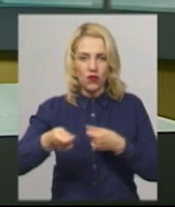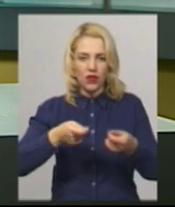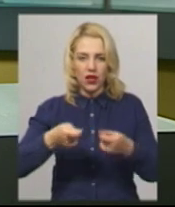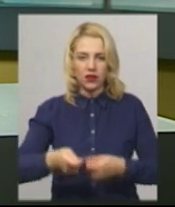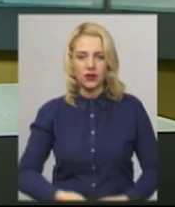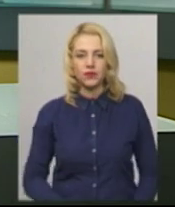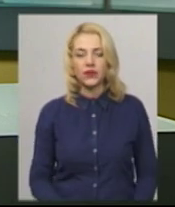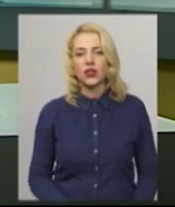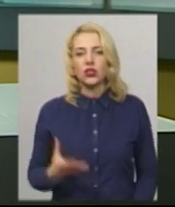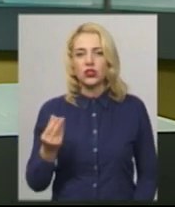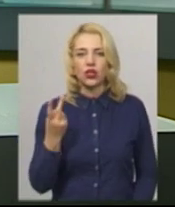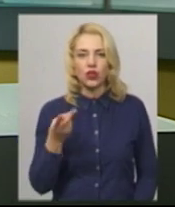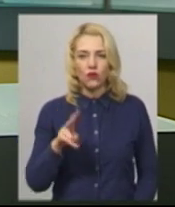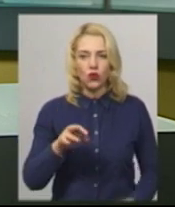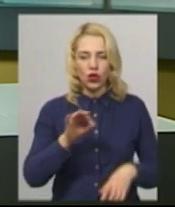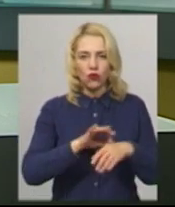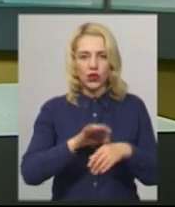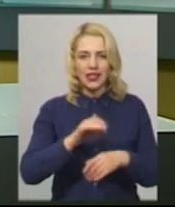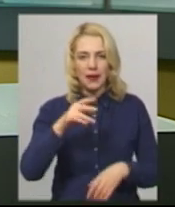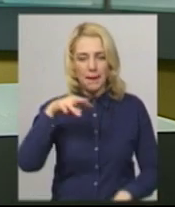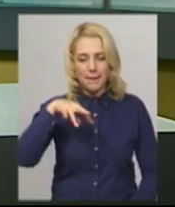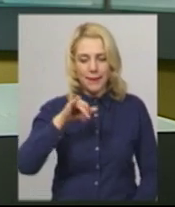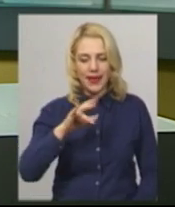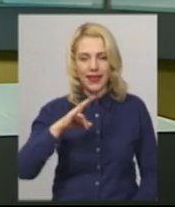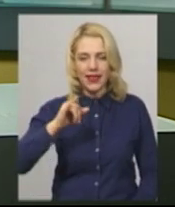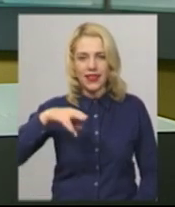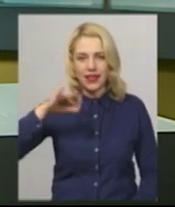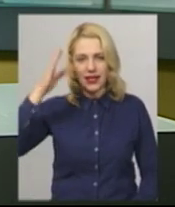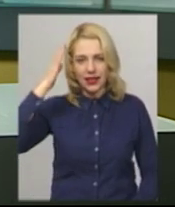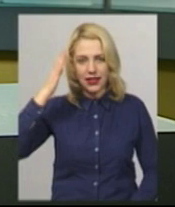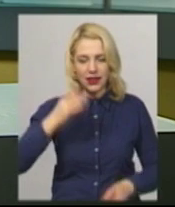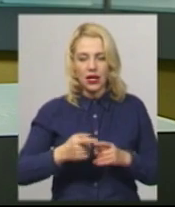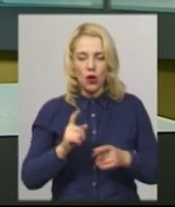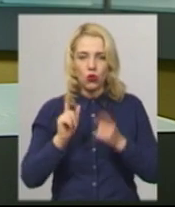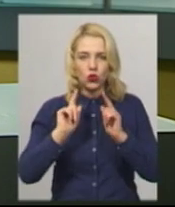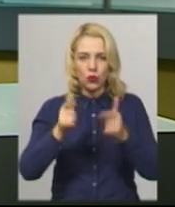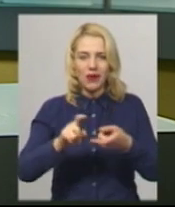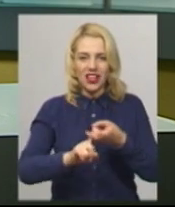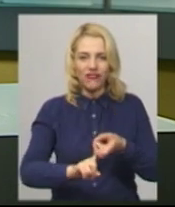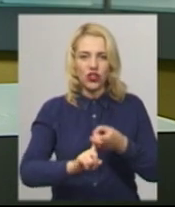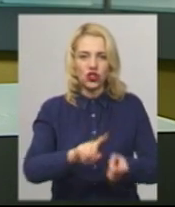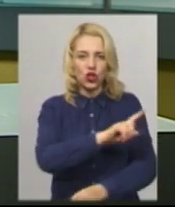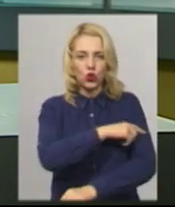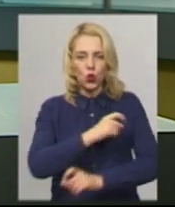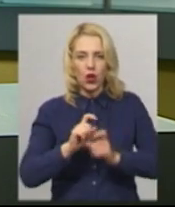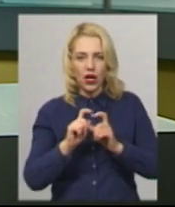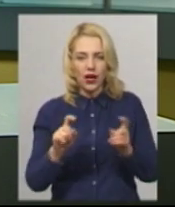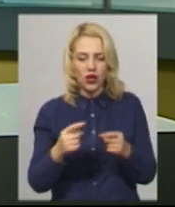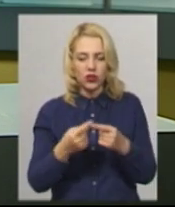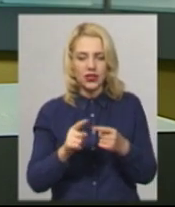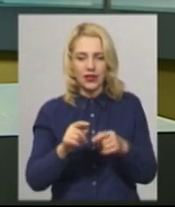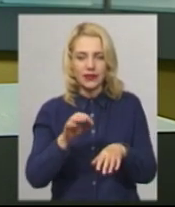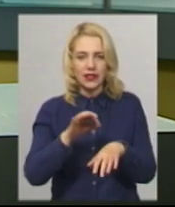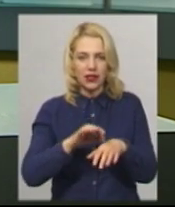Ще двоє хворих на сирозні менінгіти поступили сьогодні до Хмельницької міської інфекційної лікарні. Зараз у закладі з цим діагнозом